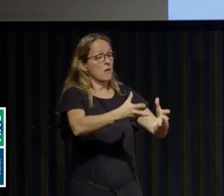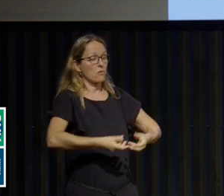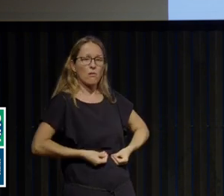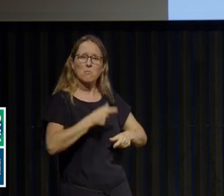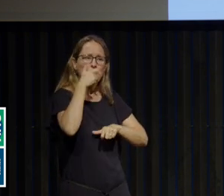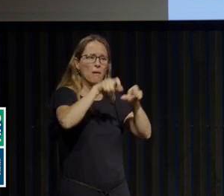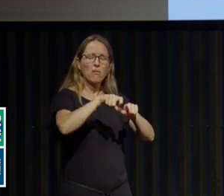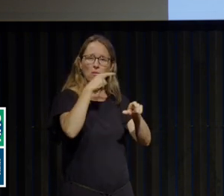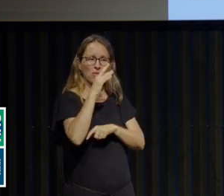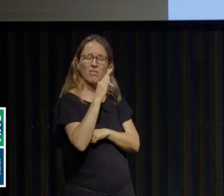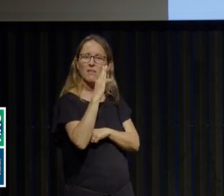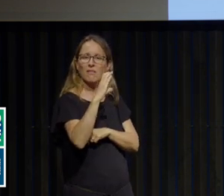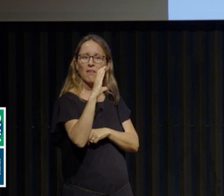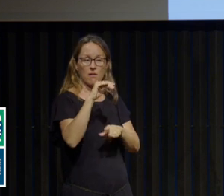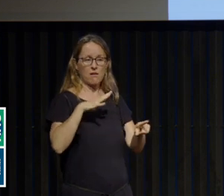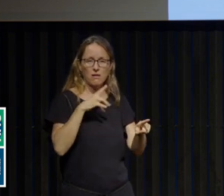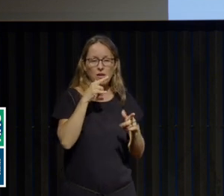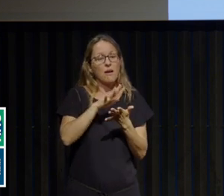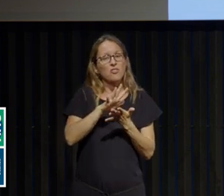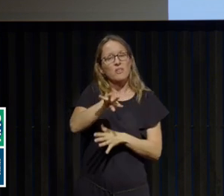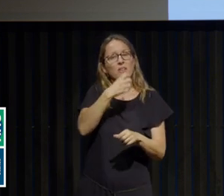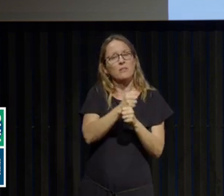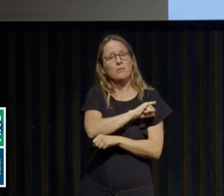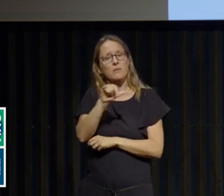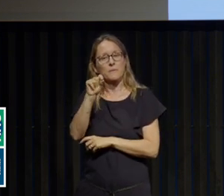âgées de 14 à 20 ans.